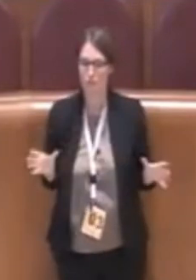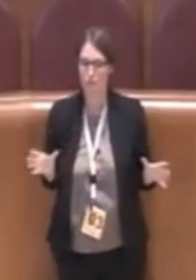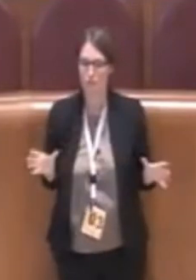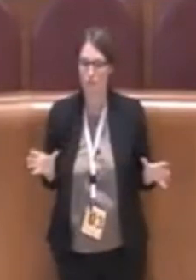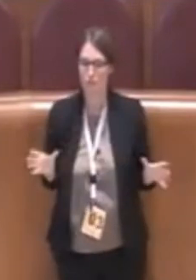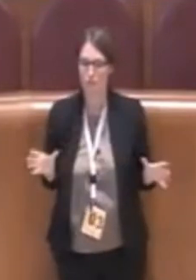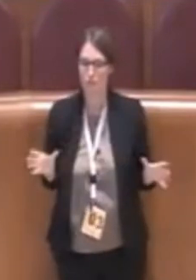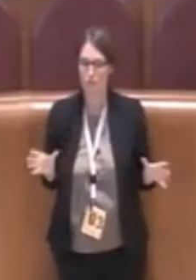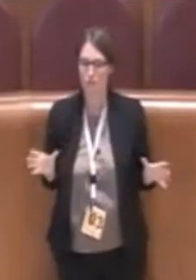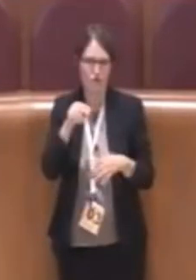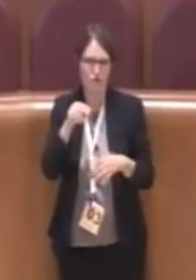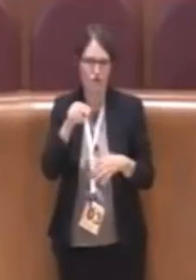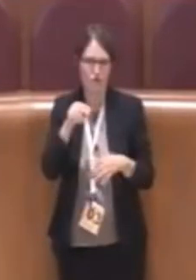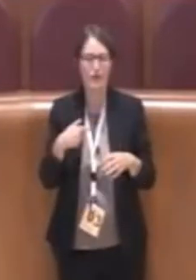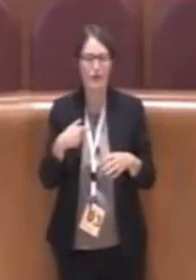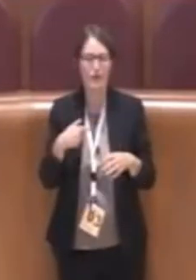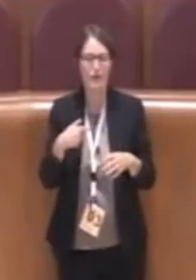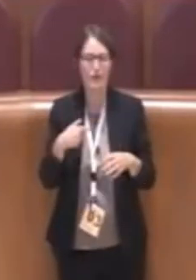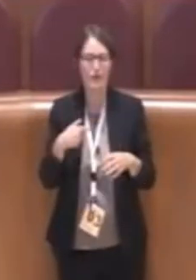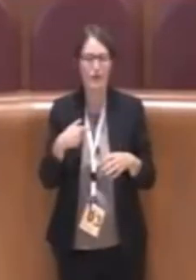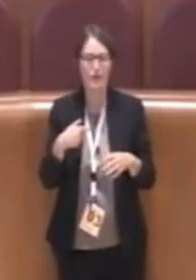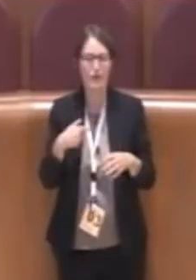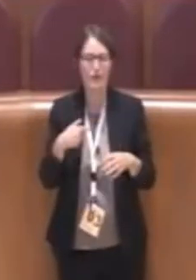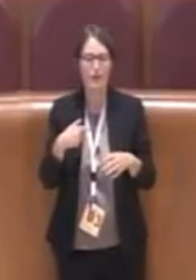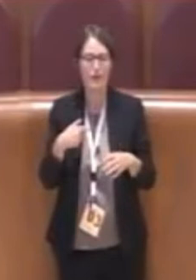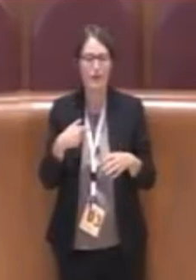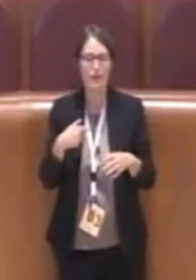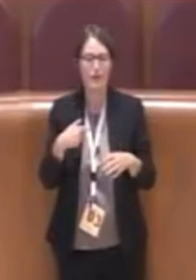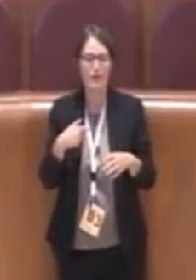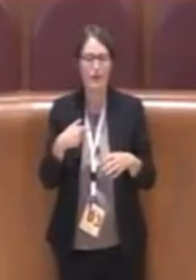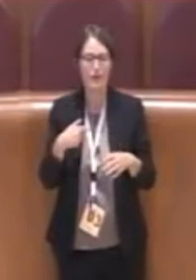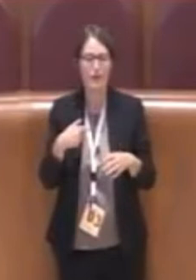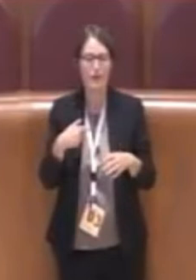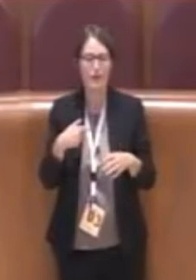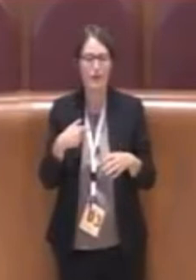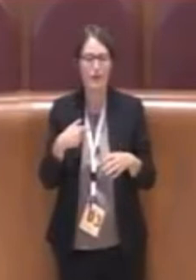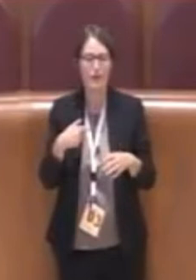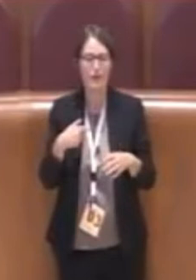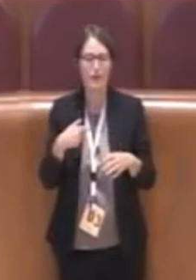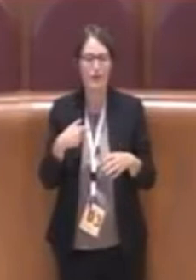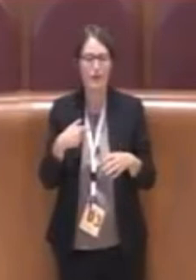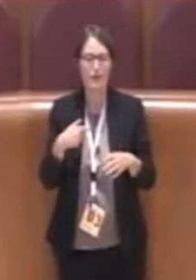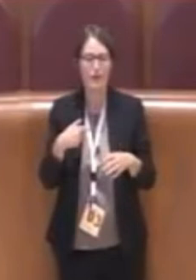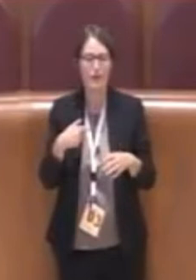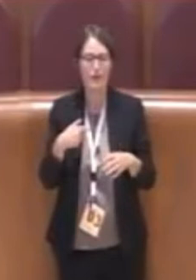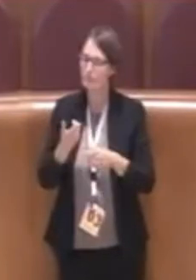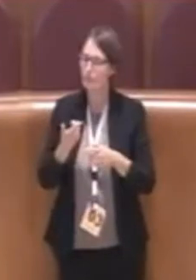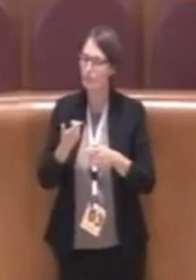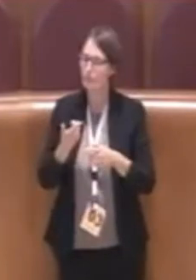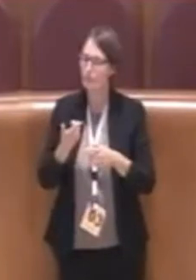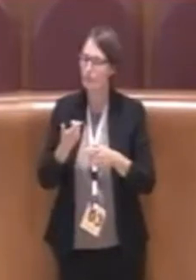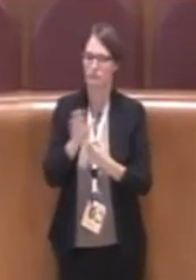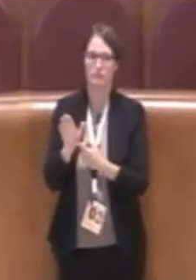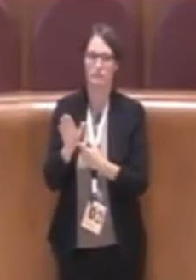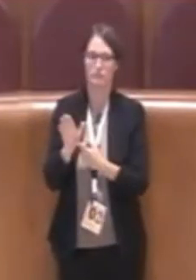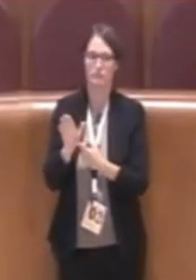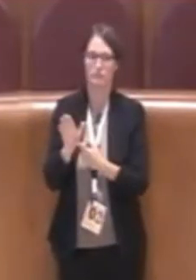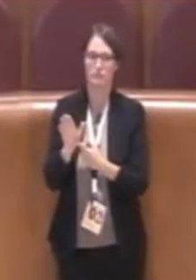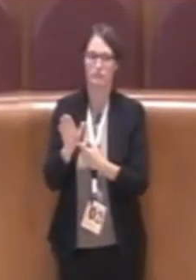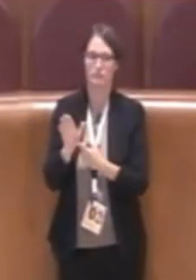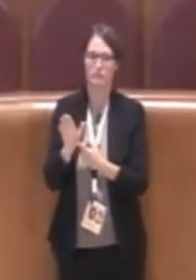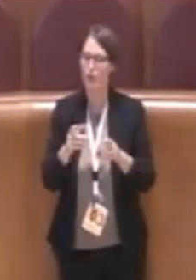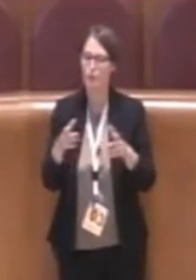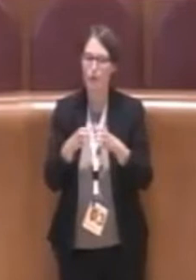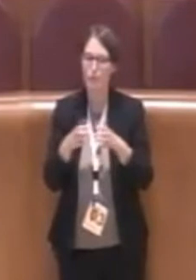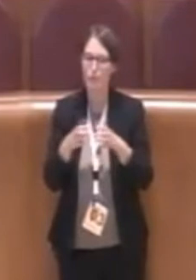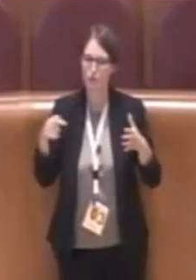è un modus operandi che ci rappresenta moltissimo, che rappresenta molto questa maggioranza,